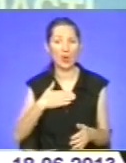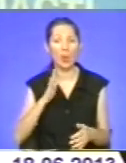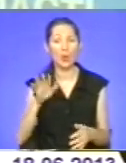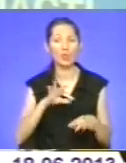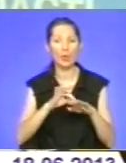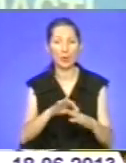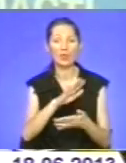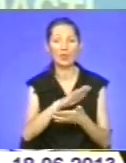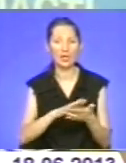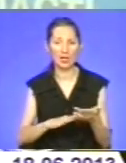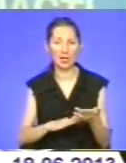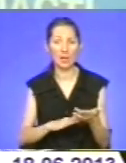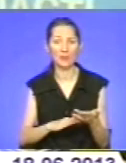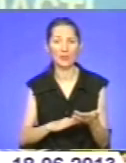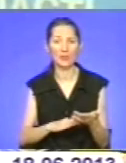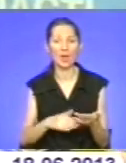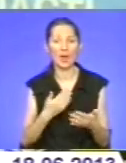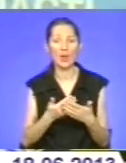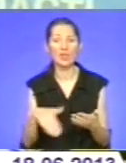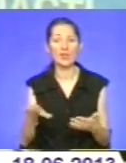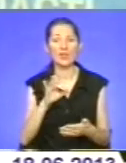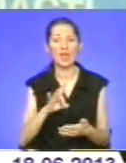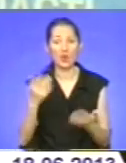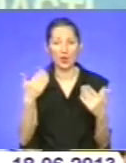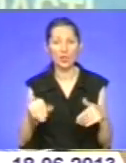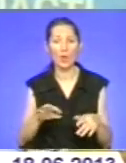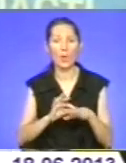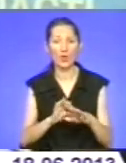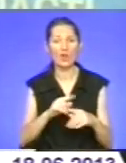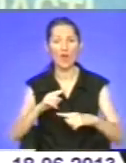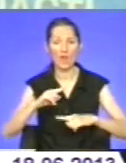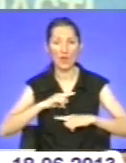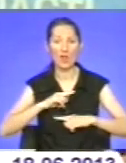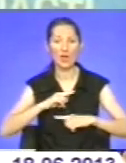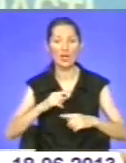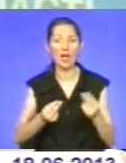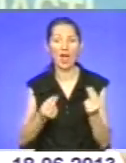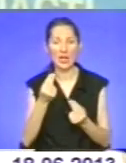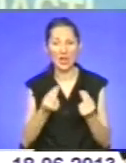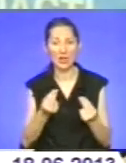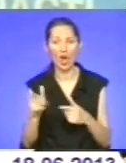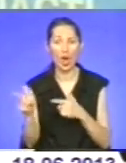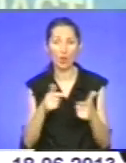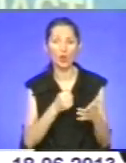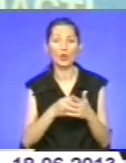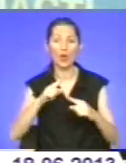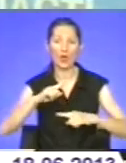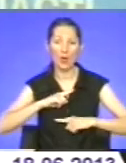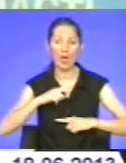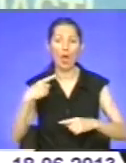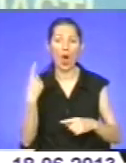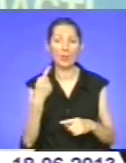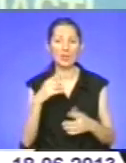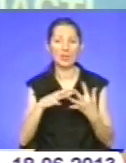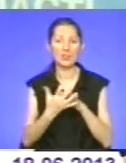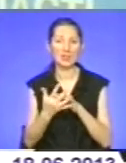проводити надалі. Майже всі райони провели вже в своїй районі фінальні ігри. Вони готові до фіналу власних сільських ігор в